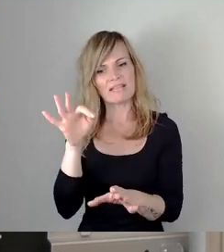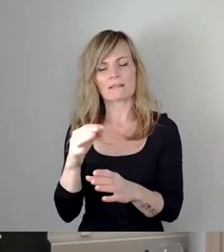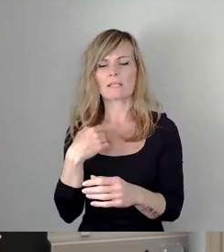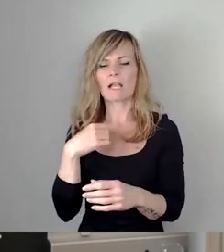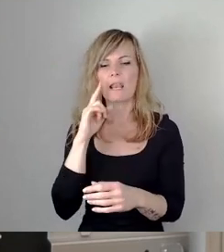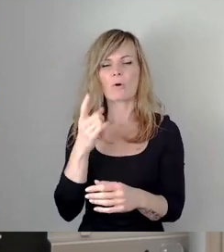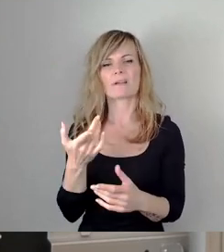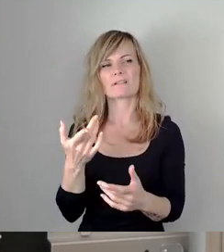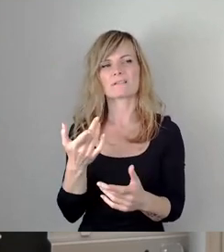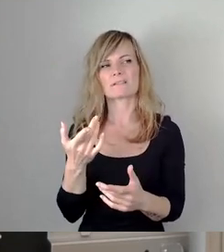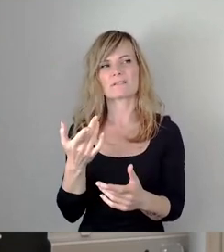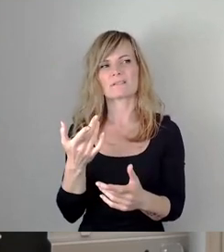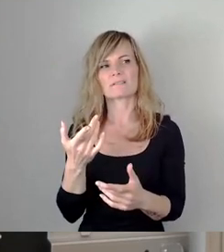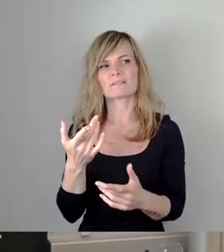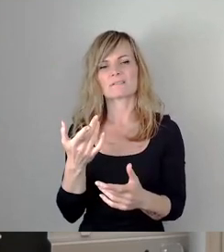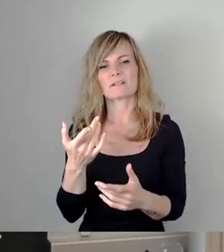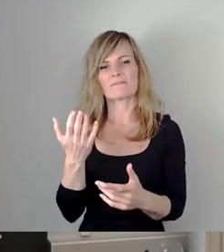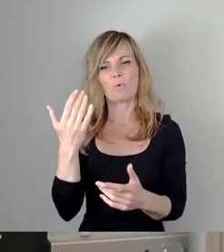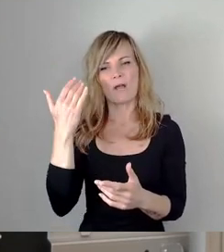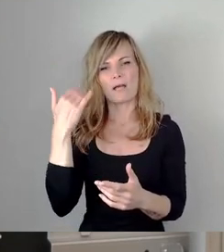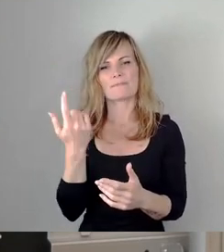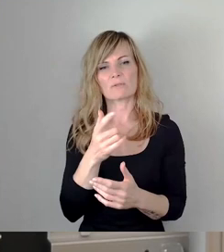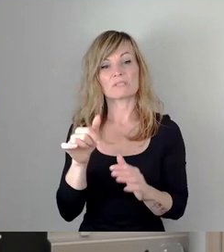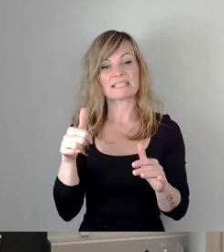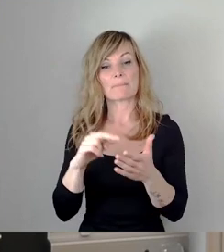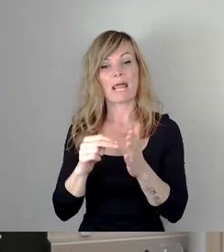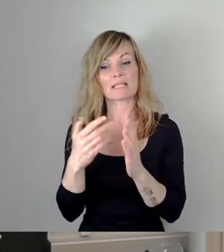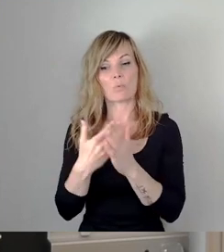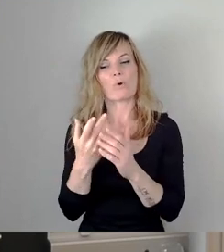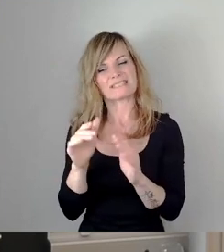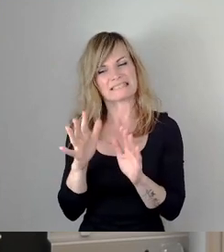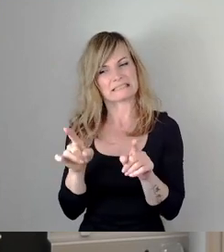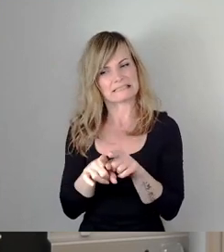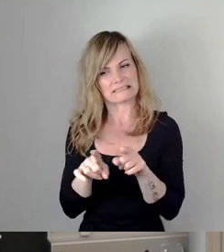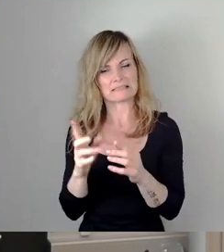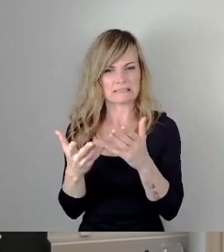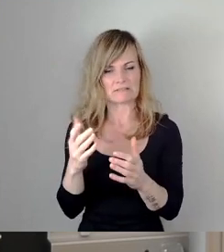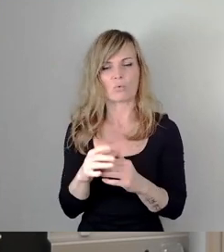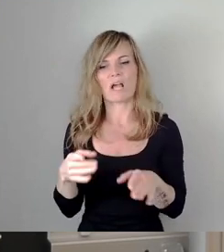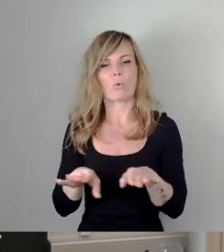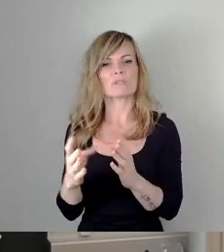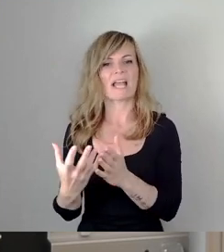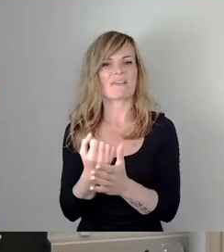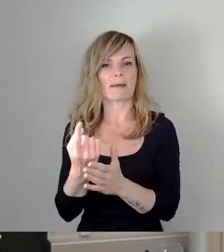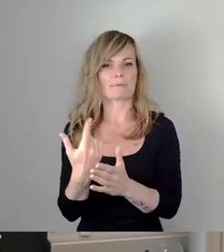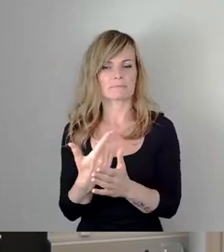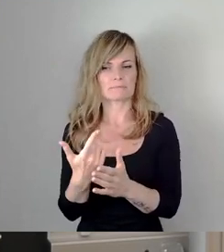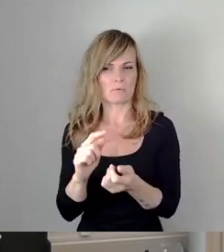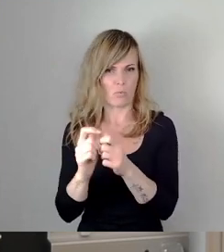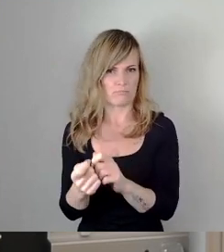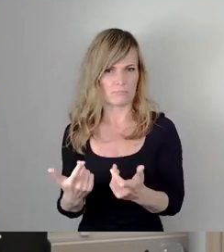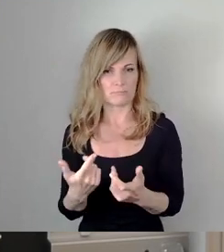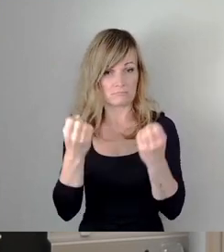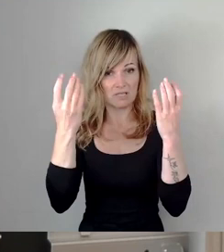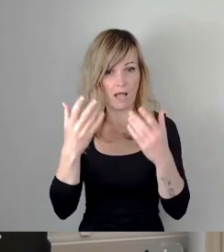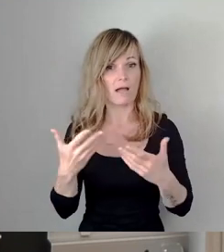Lösung, wie sie mal geplant war, oder man wird in den Grunderwerb gehen. Denn eins ist klar, man kann